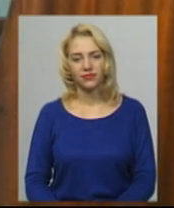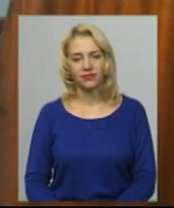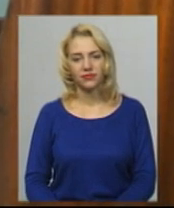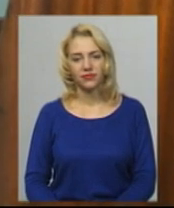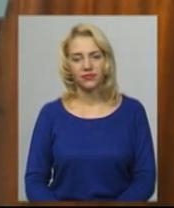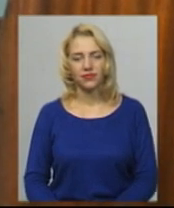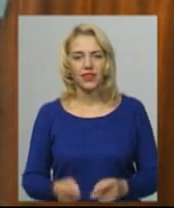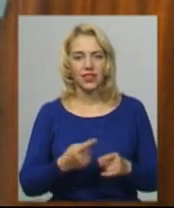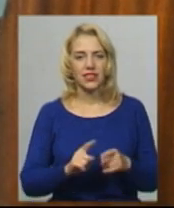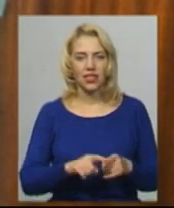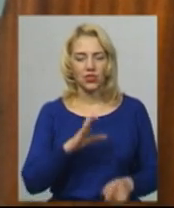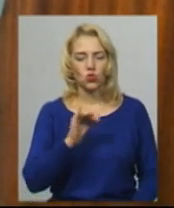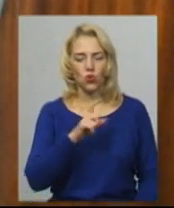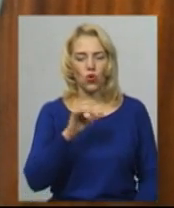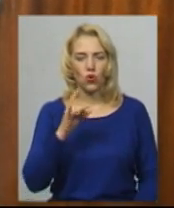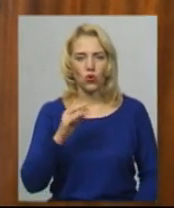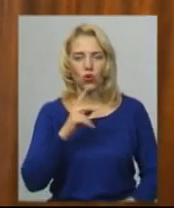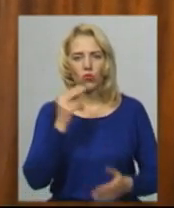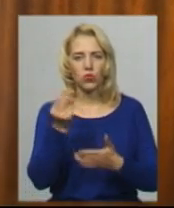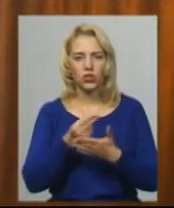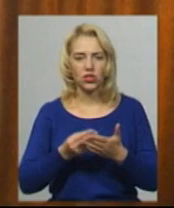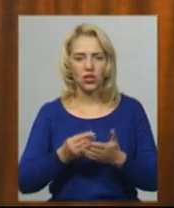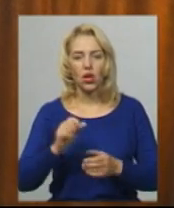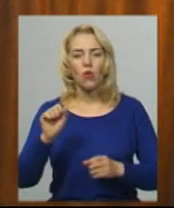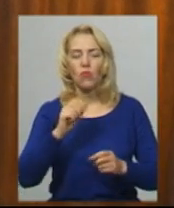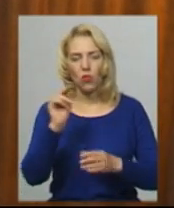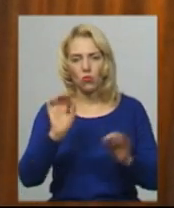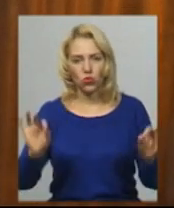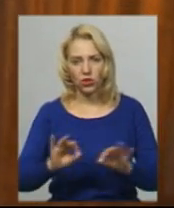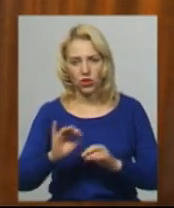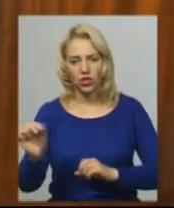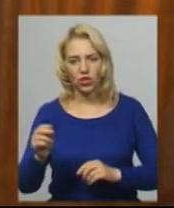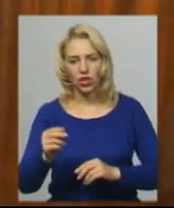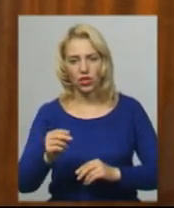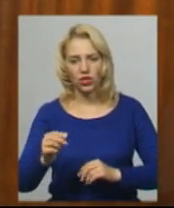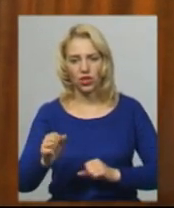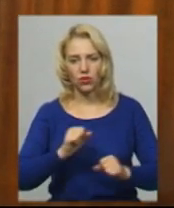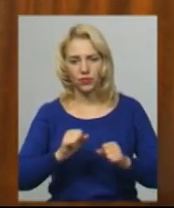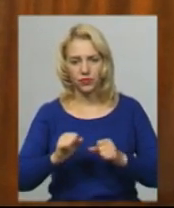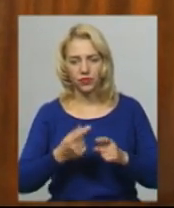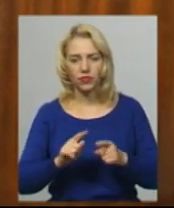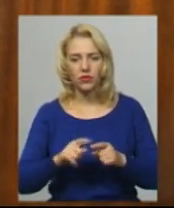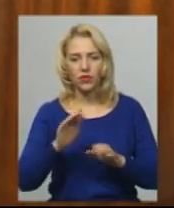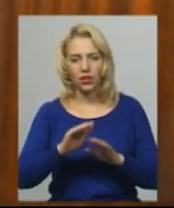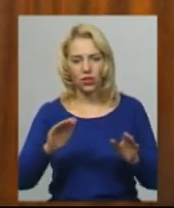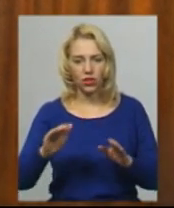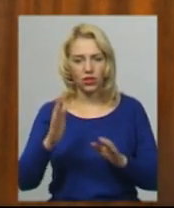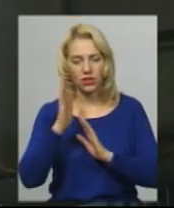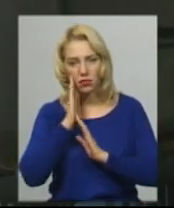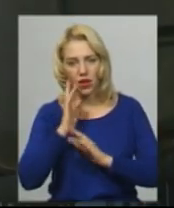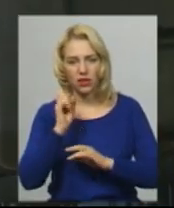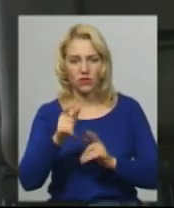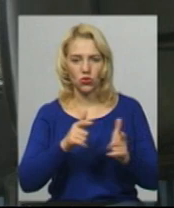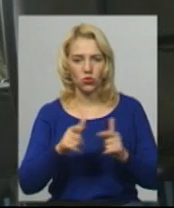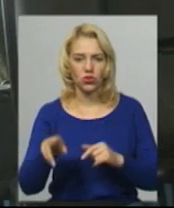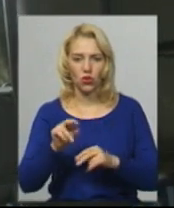Це Ігор Сухорук – музичний керівник Литичівського центру розвитку дитини «Калиненька». Допоки його вихованці сплять, він готується до уроку.